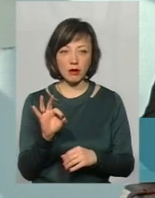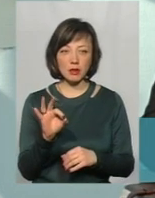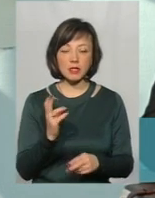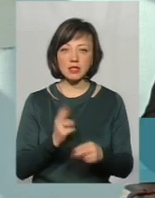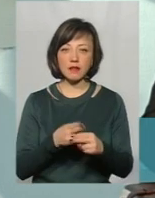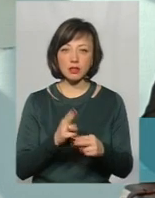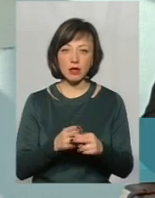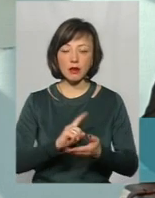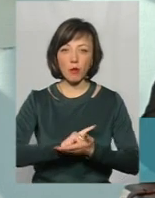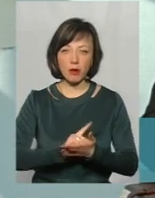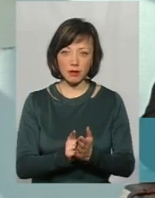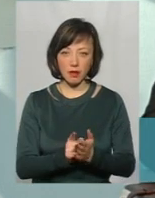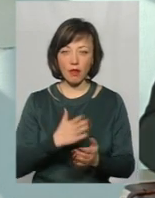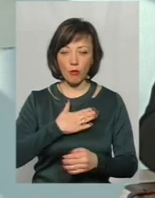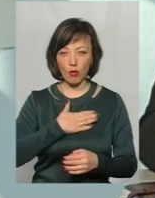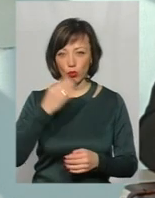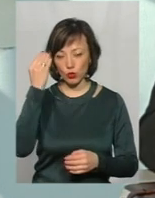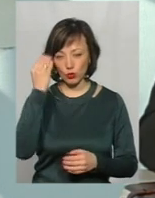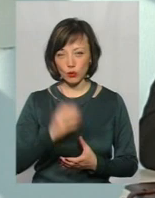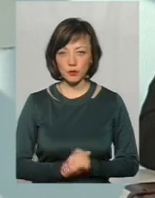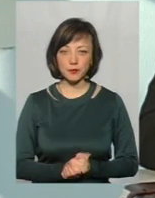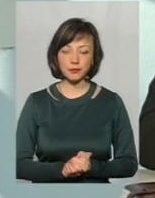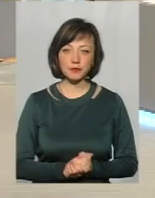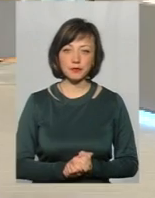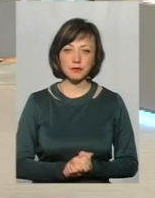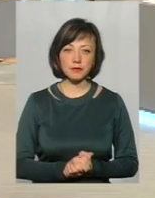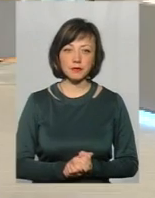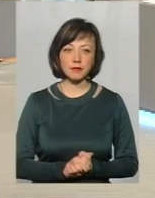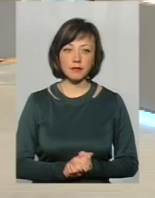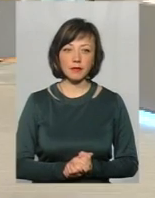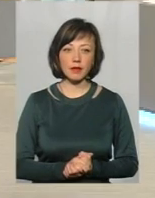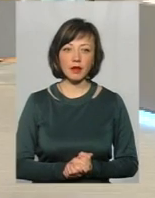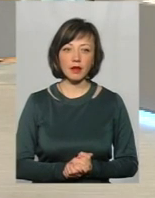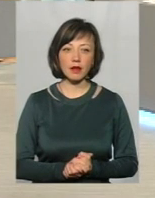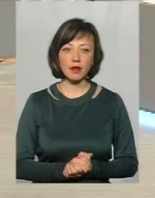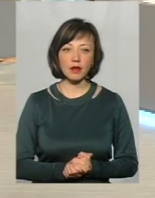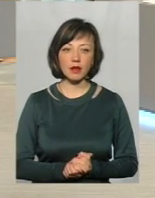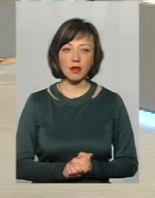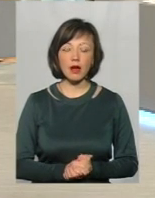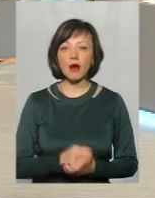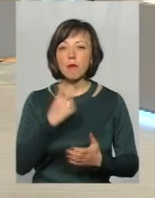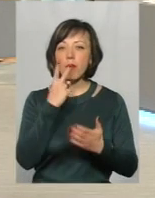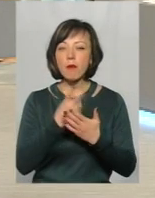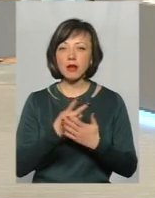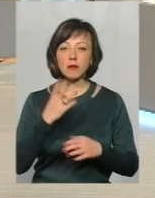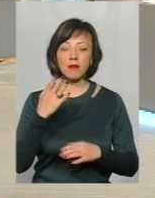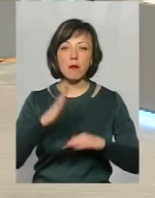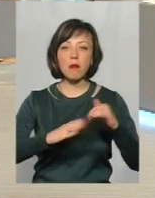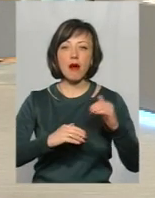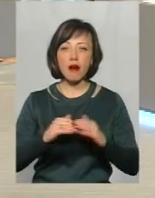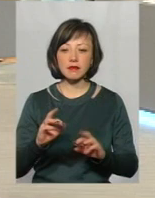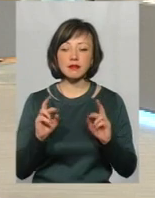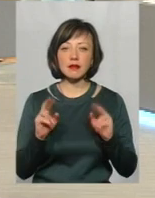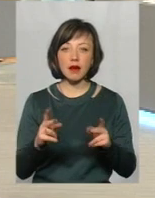заважає оперативності, на мою думку. Ну, що ще за все, що крапку поставить все-таки практика. Ми побачимо в ході